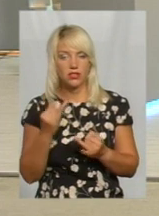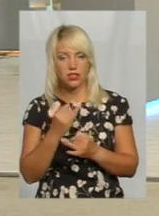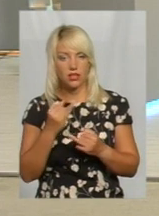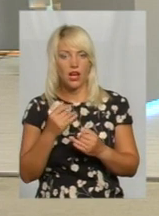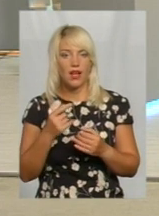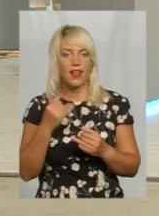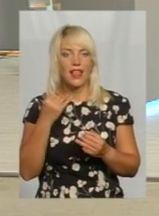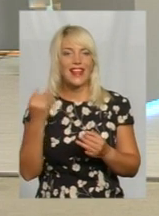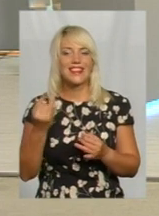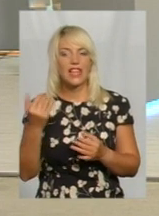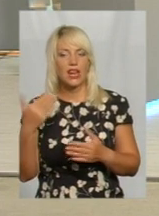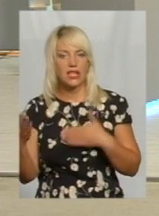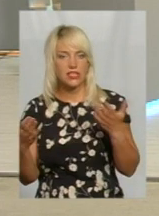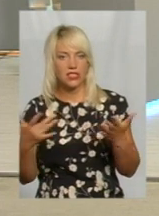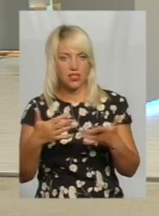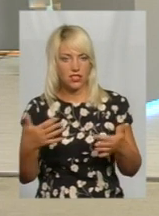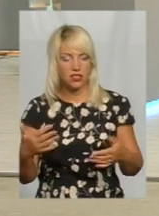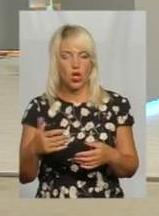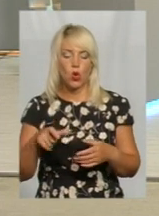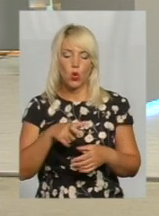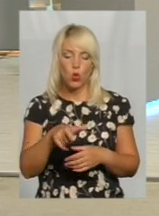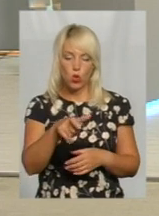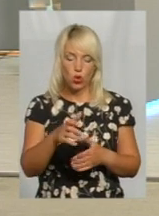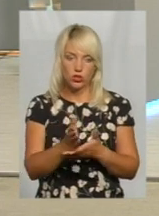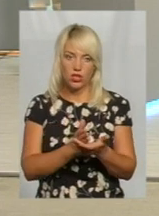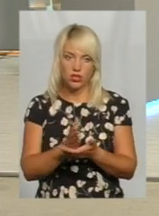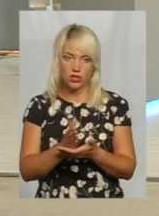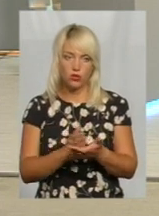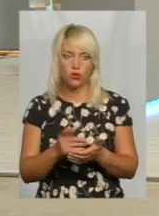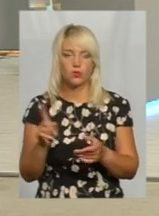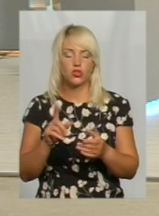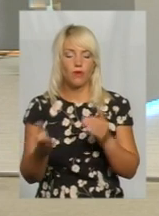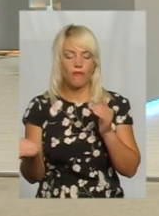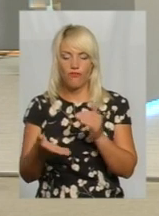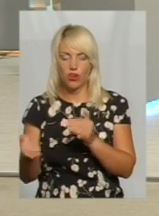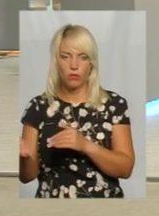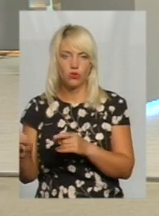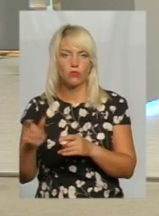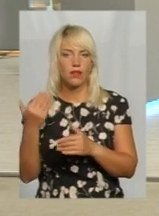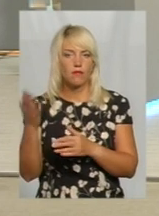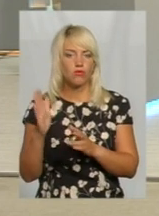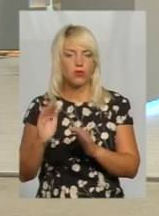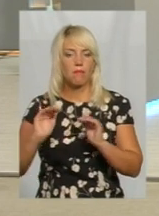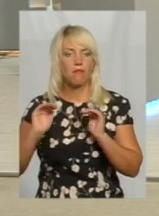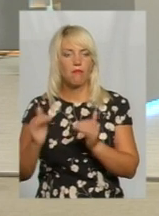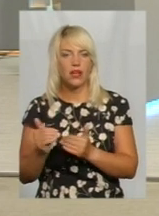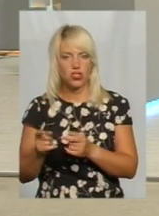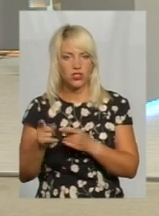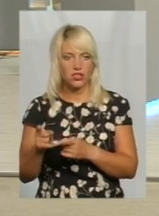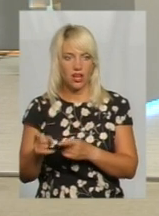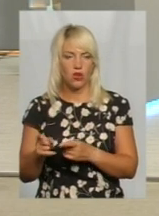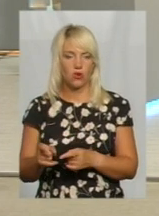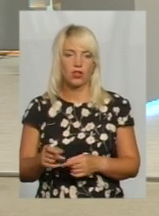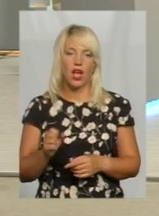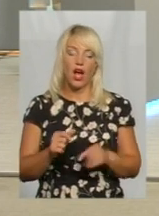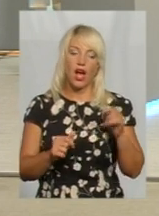Дорожна служба за те, щоб виробити, бо їм буде менше загорози. Скажемо, екологічні організації. Але з іншого боку від снігу не